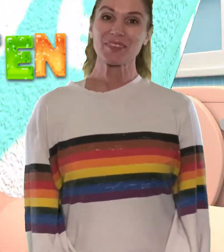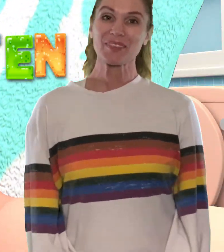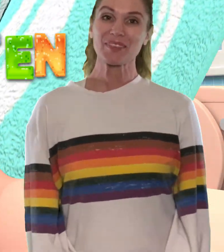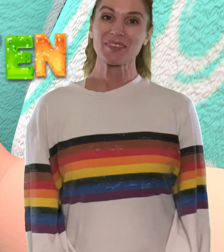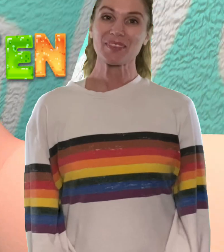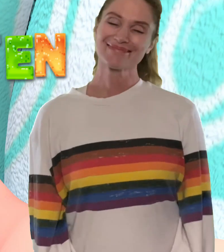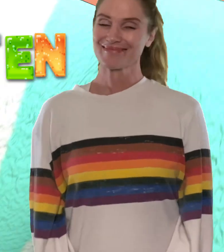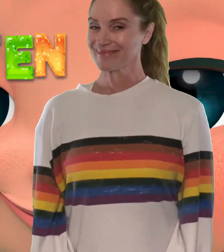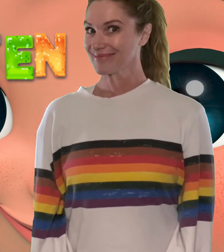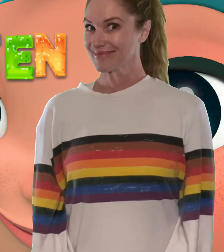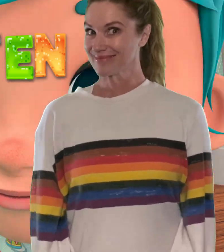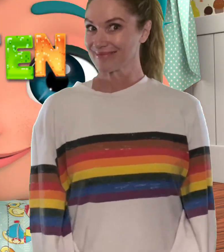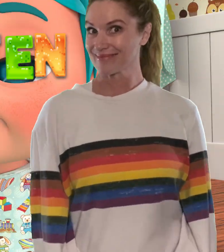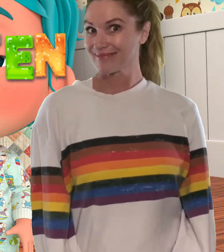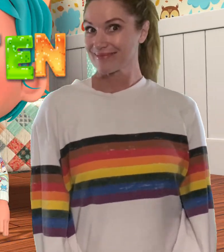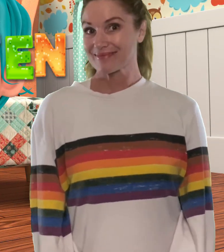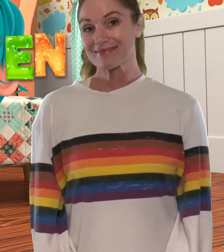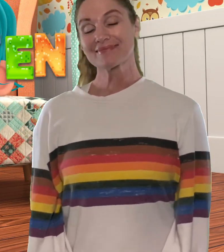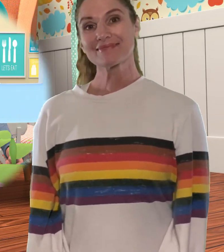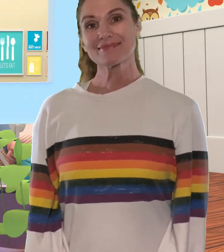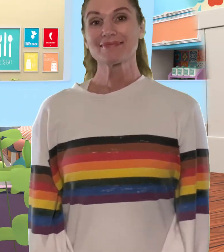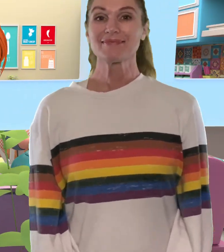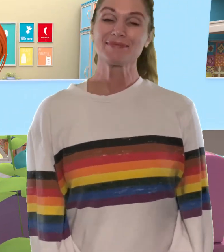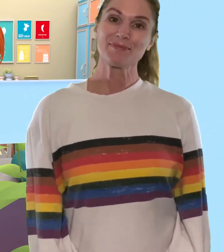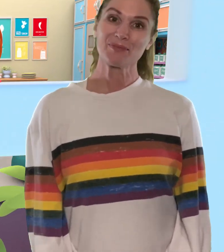Gute Gewohnheiten